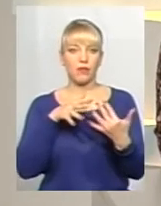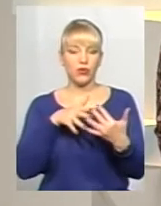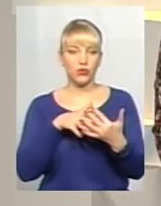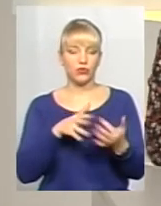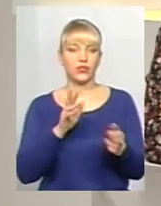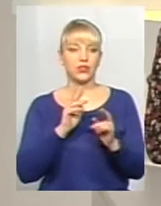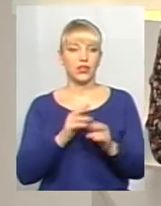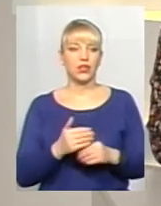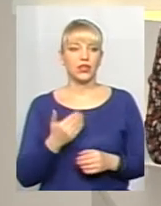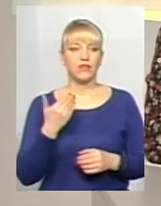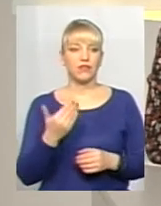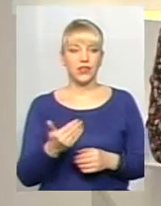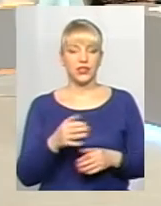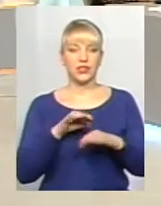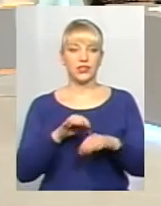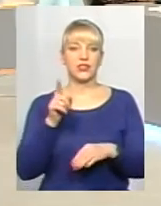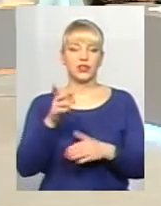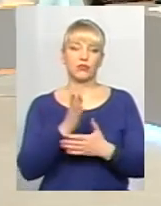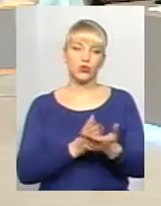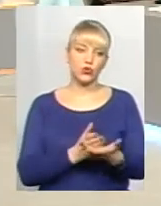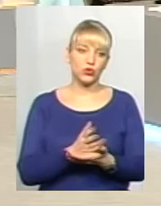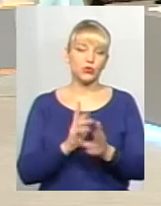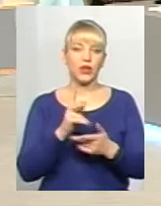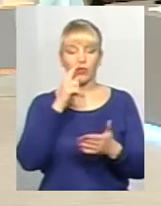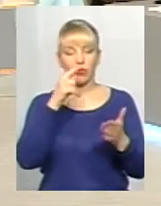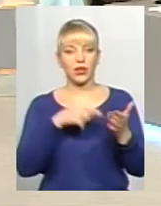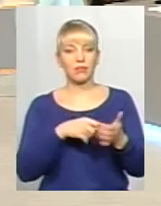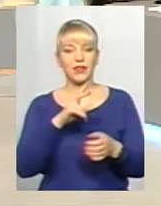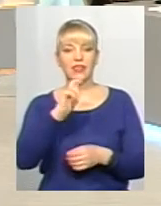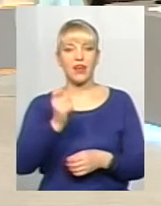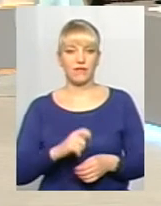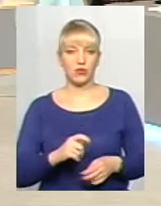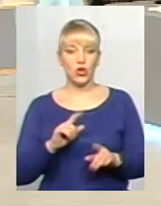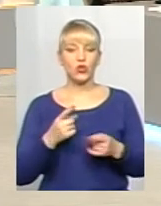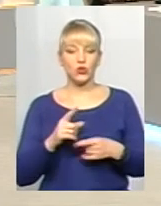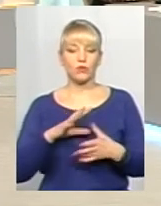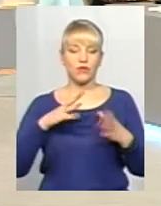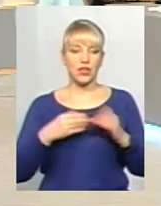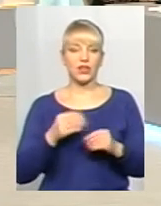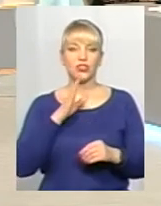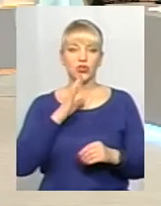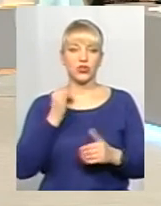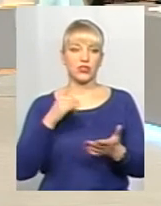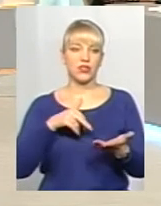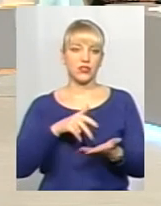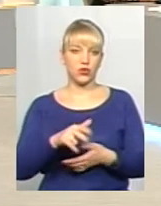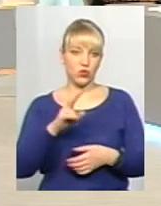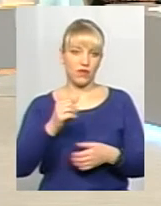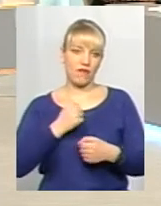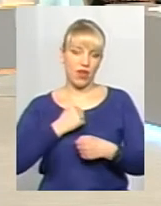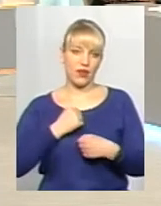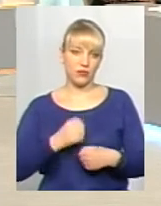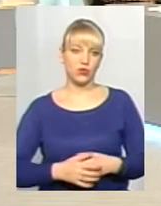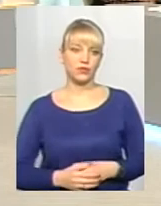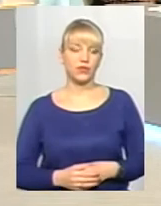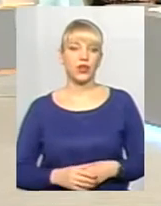несли там службу. Як ви туди потрапили? Чому взагалі жінки зараз йдуть в армію? Тому що